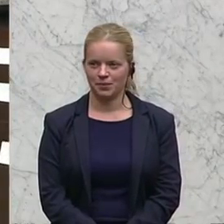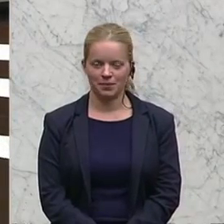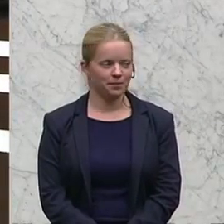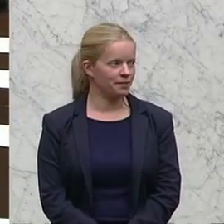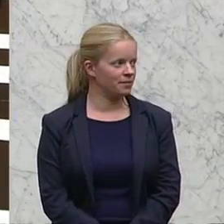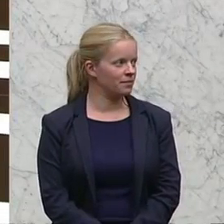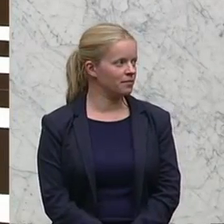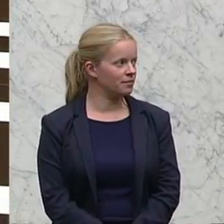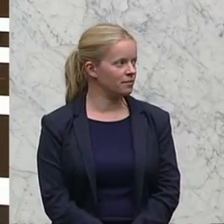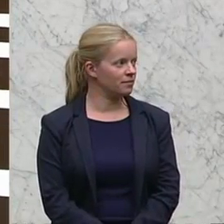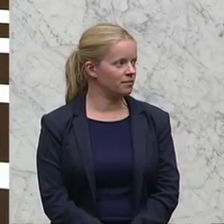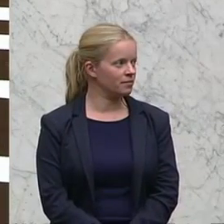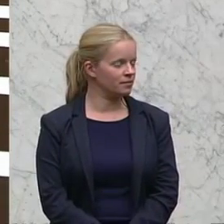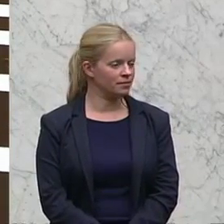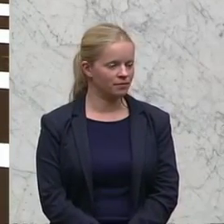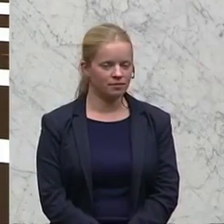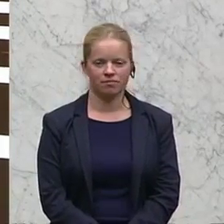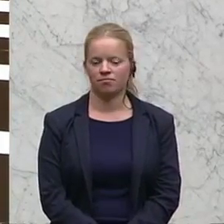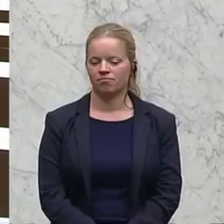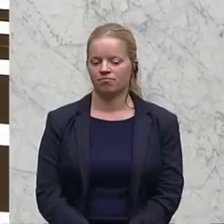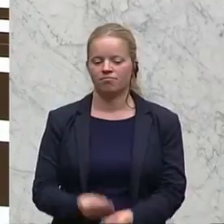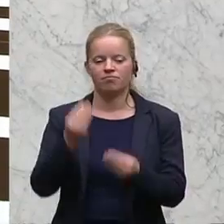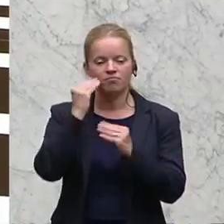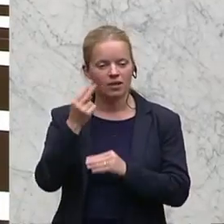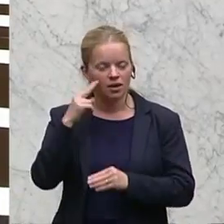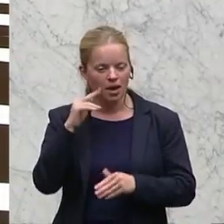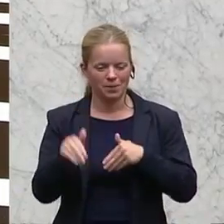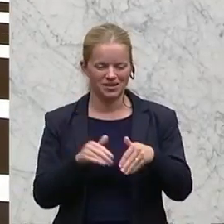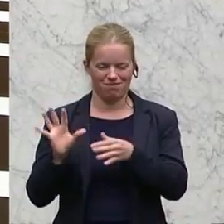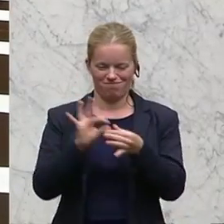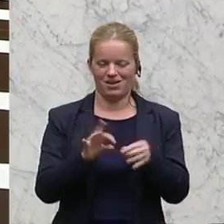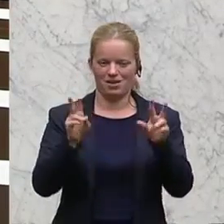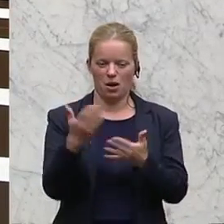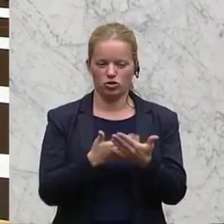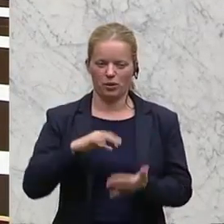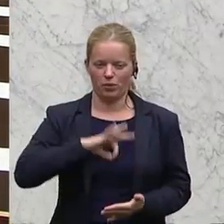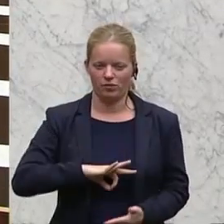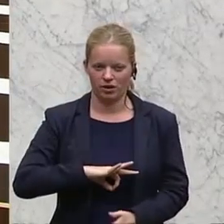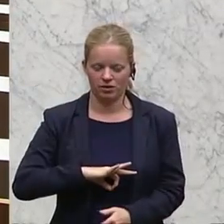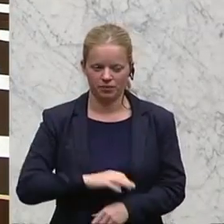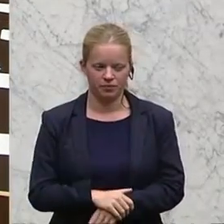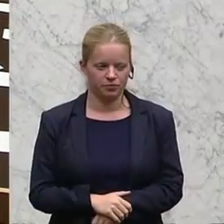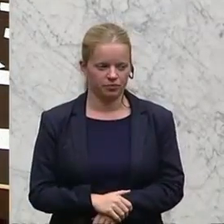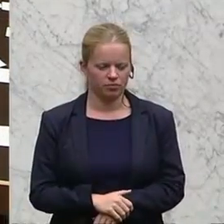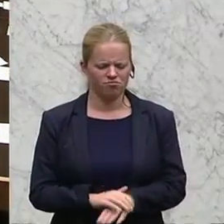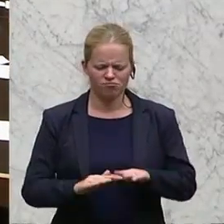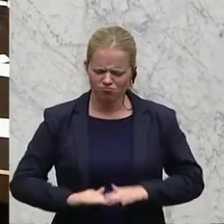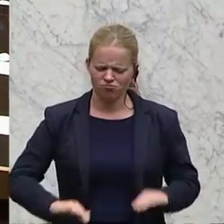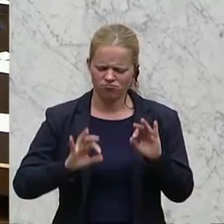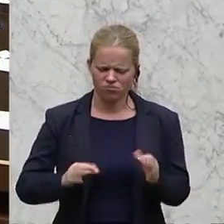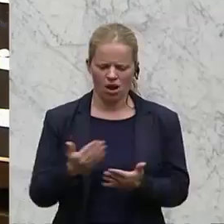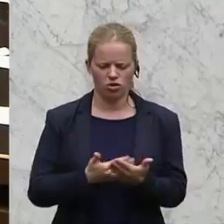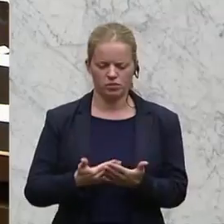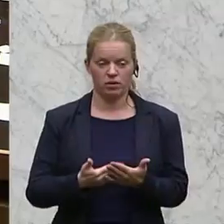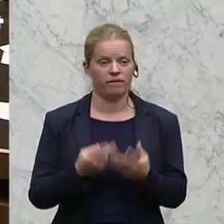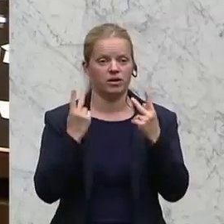Danke Frau Präsidentin, sehr geehrter Herr Minister, zum Thema Ausbildungspflicht. Eine fundierte Ausbildung ist die